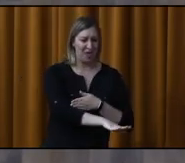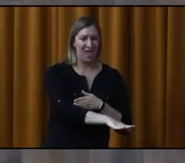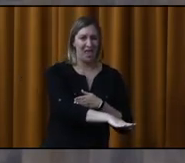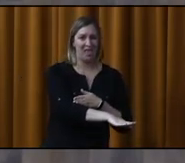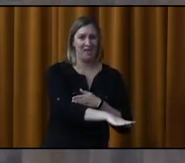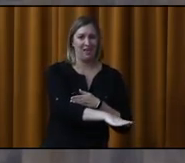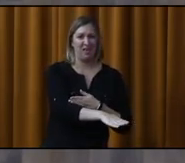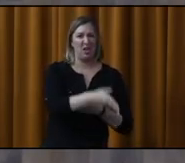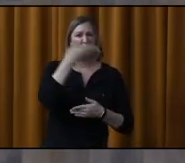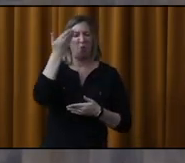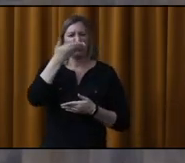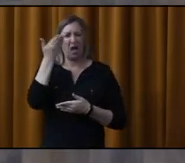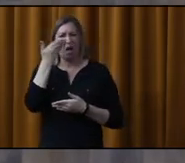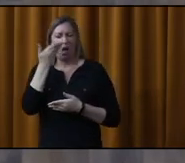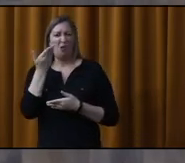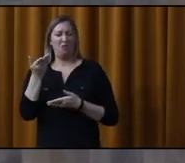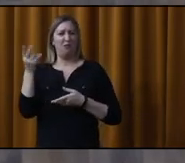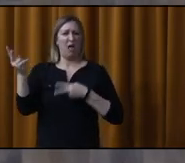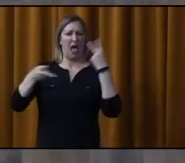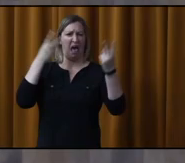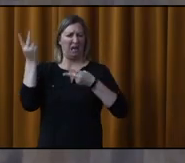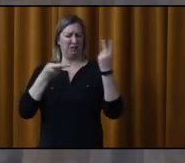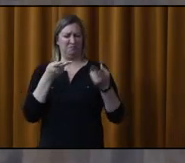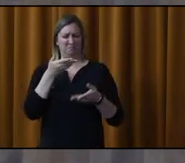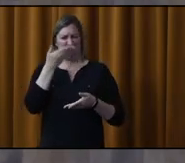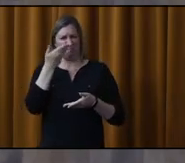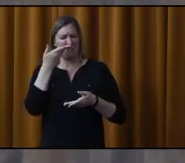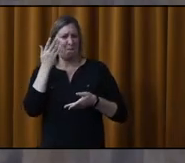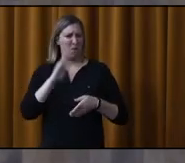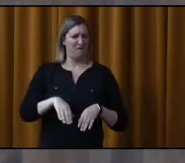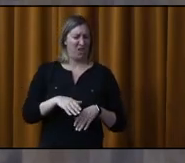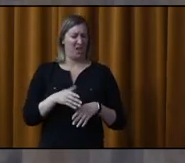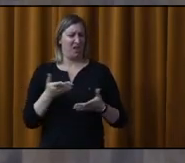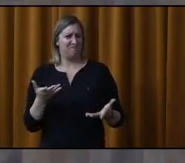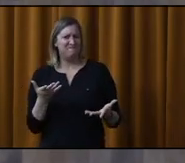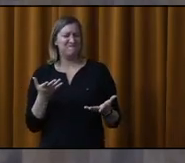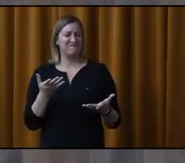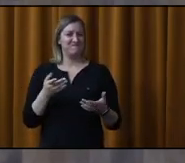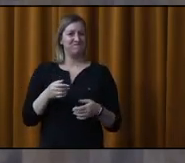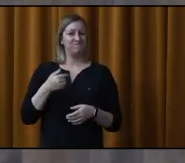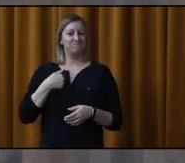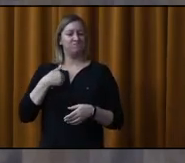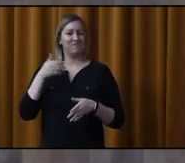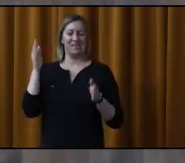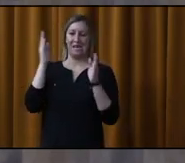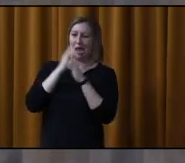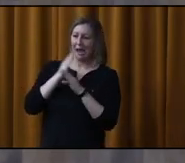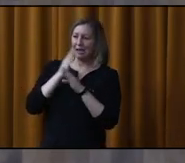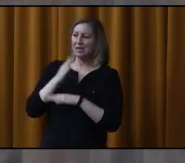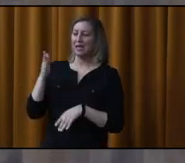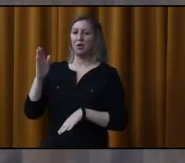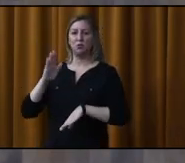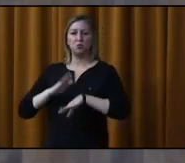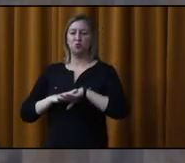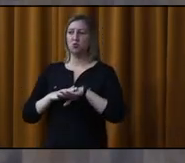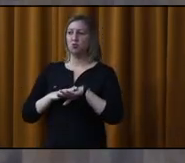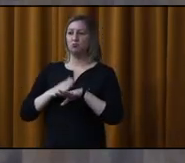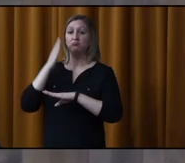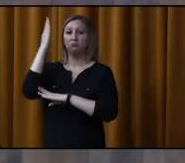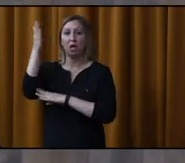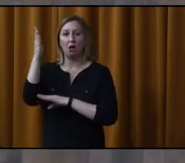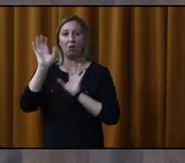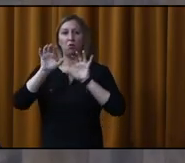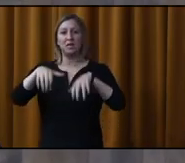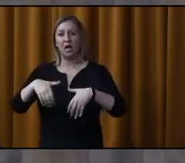et la qualité de l'air associées aux activités d'environ-connexion. Nous sommes bien inquiets quant aux éventuelles